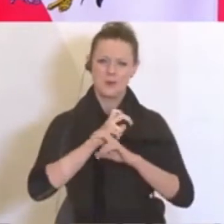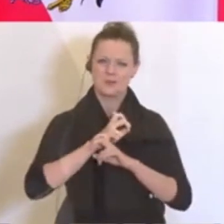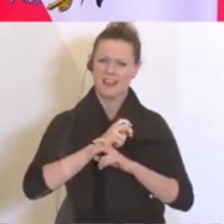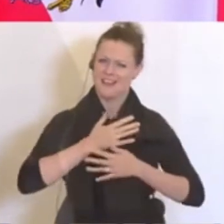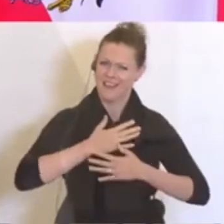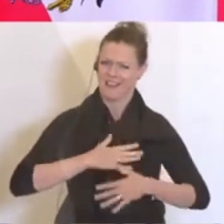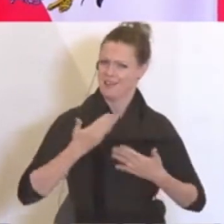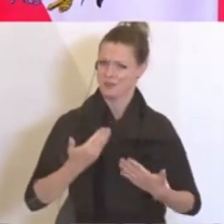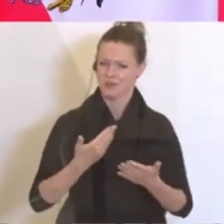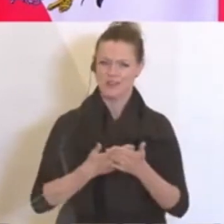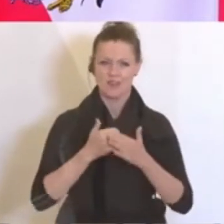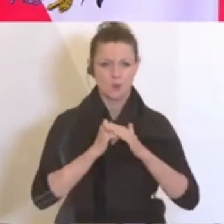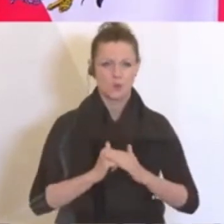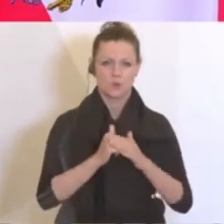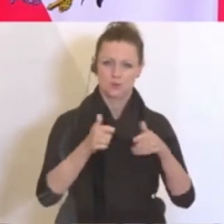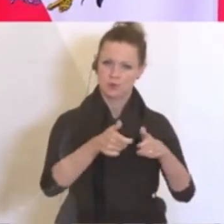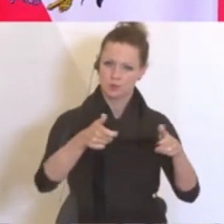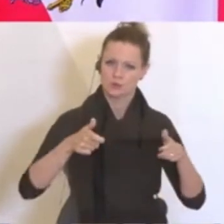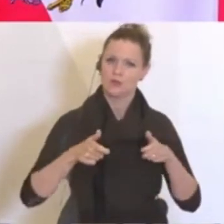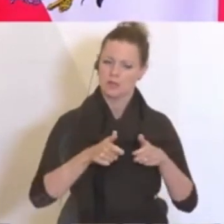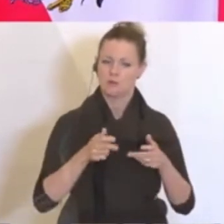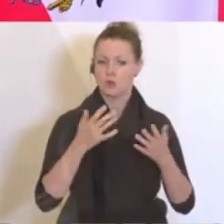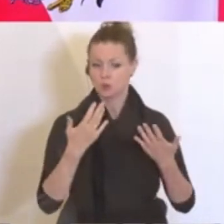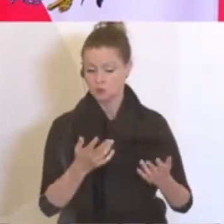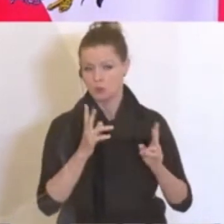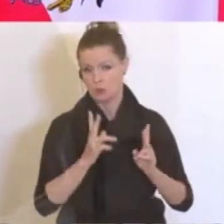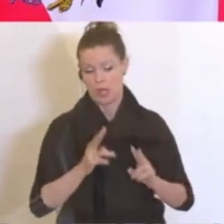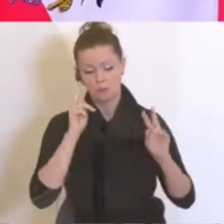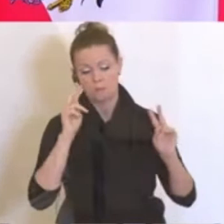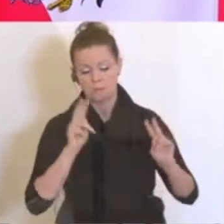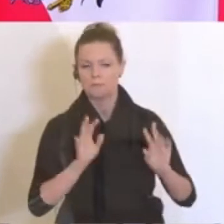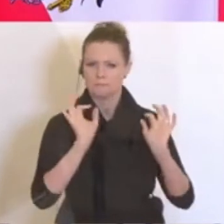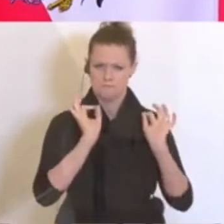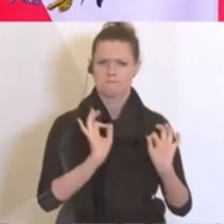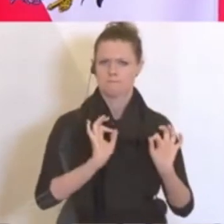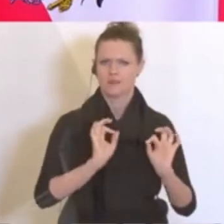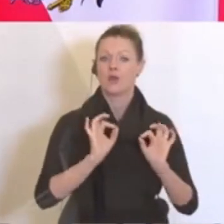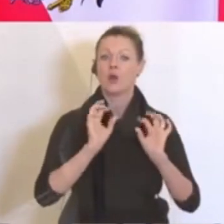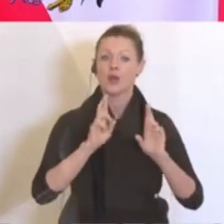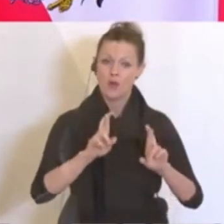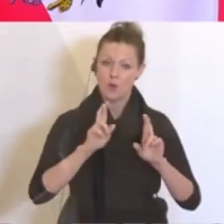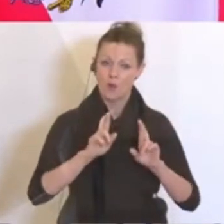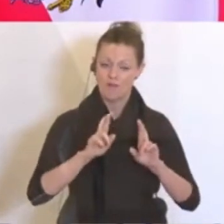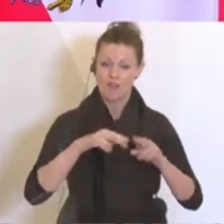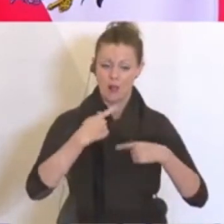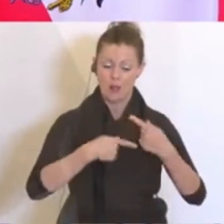das wirklich jetzt als ein Unterstützungspaket betrachtet werden darf. Und ich hoffe, es wird so funktionieren, dass die